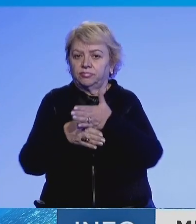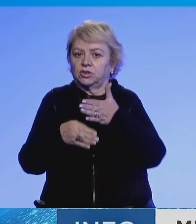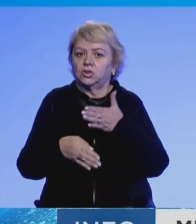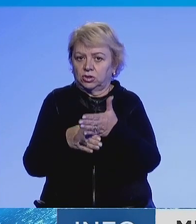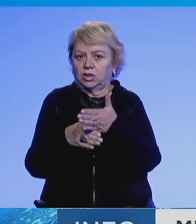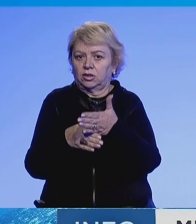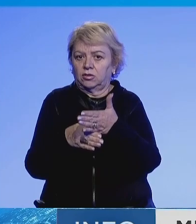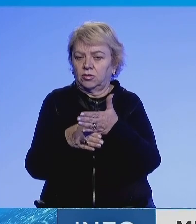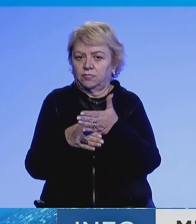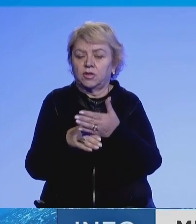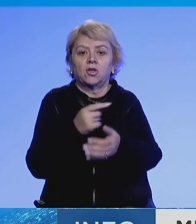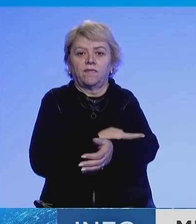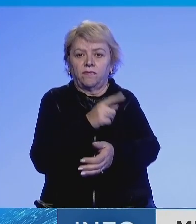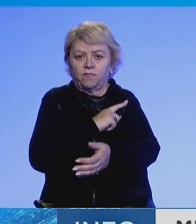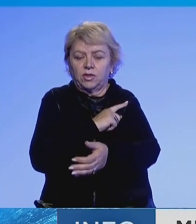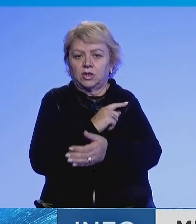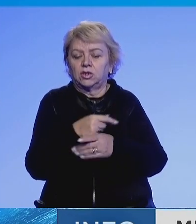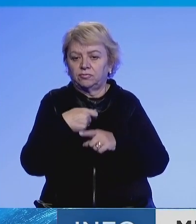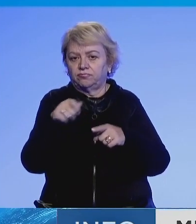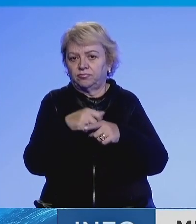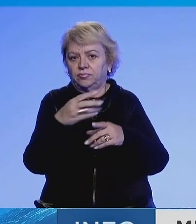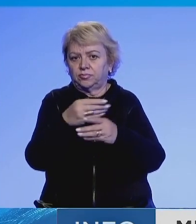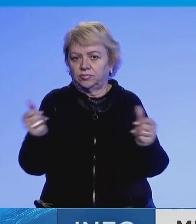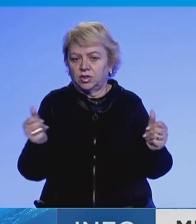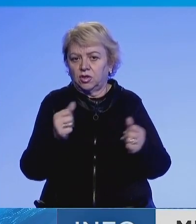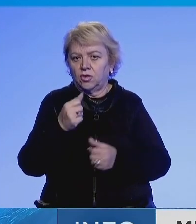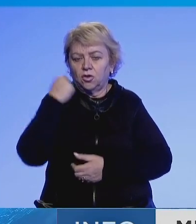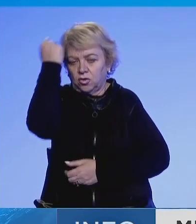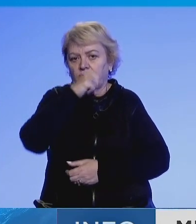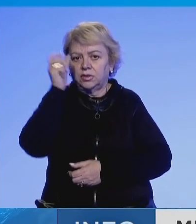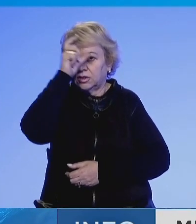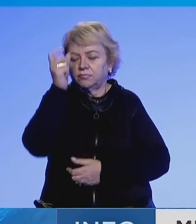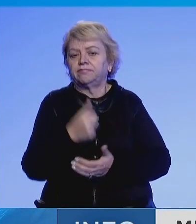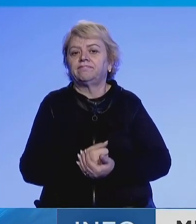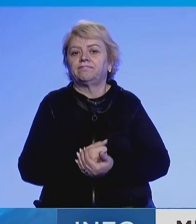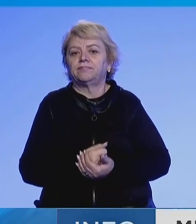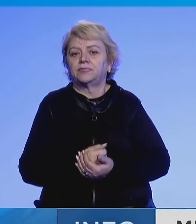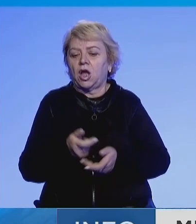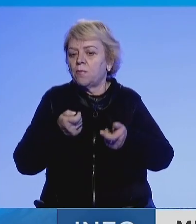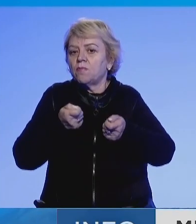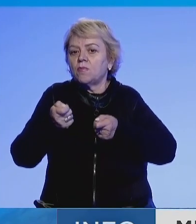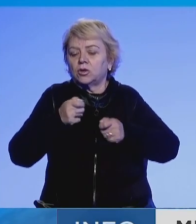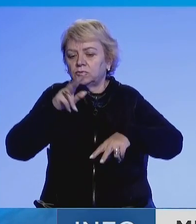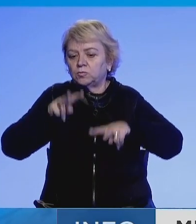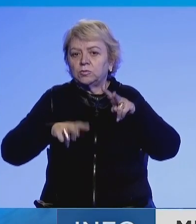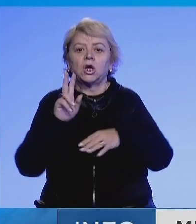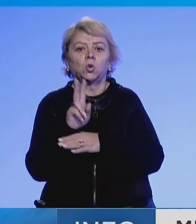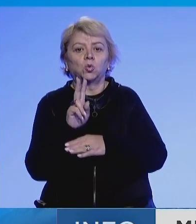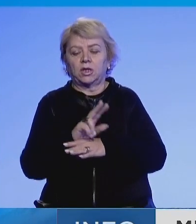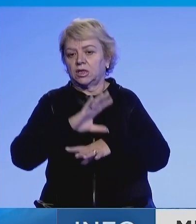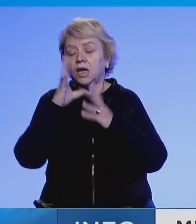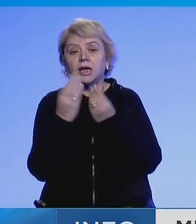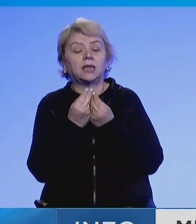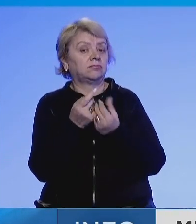bështetje të fuqishme për normalizimin e mardhënjeve Kosovë-Sërbi dhe se do të monitorojnë me kujdes të gjitha